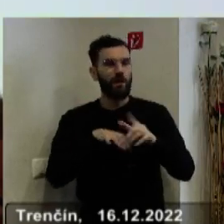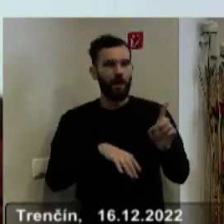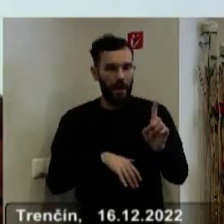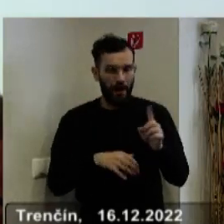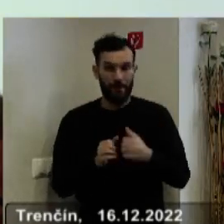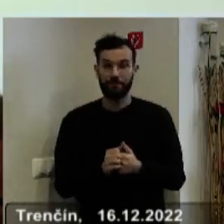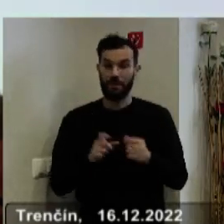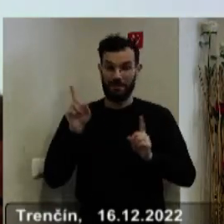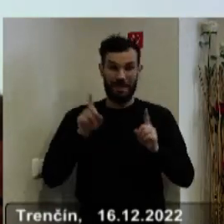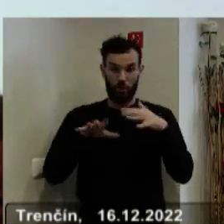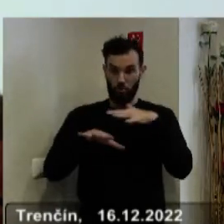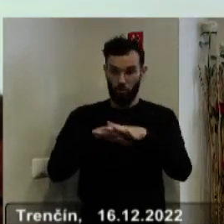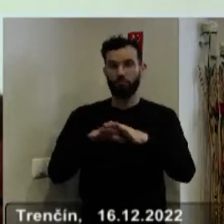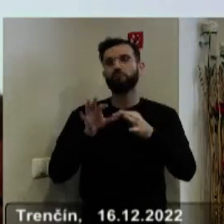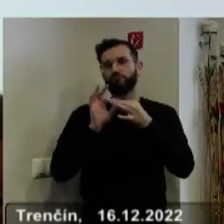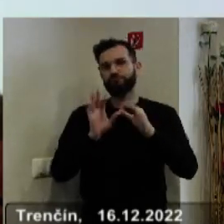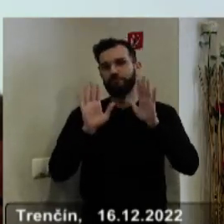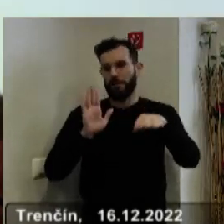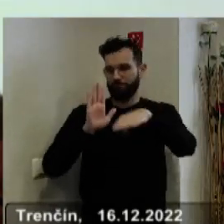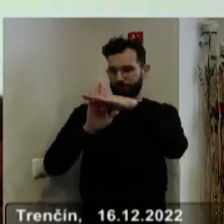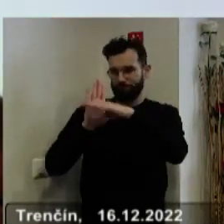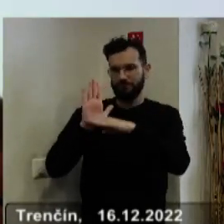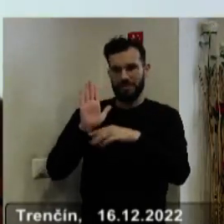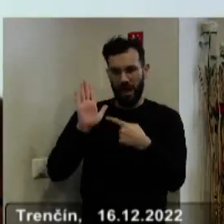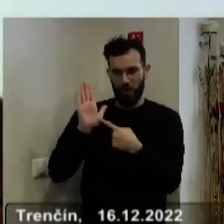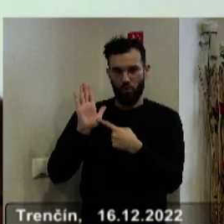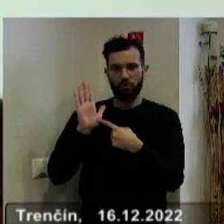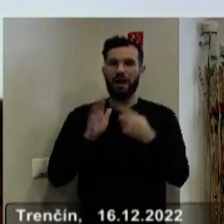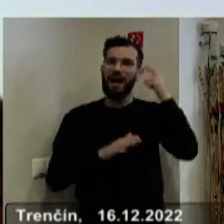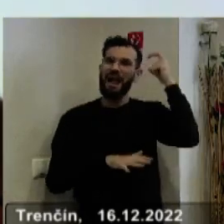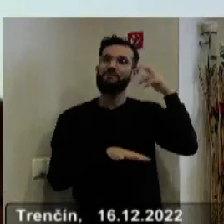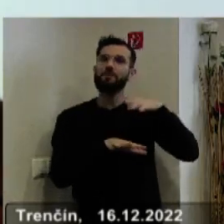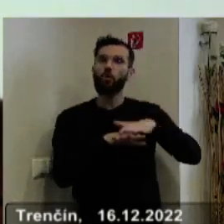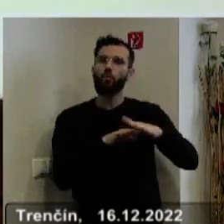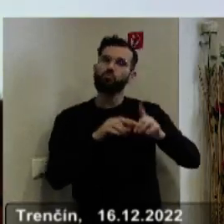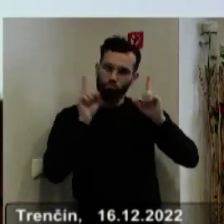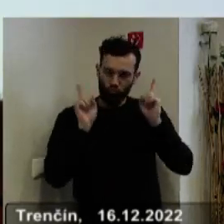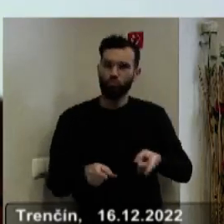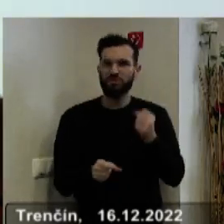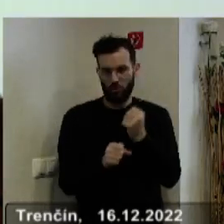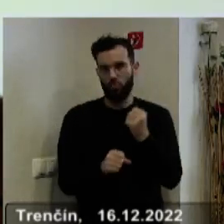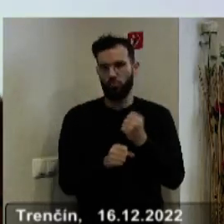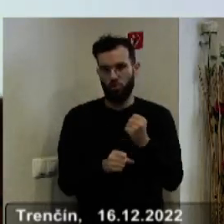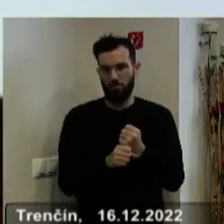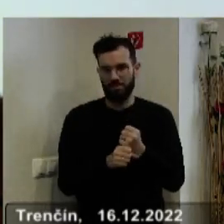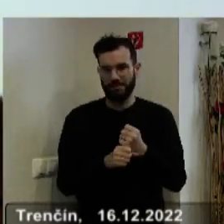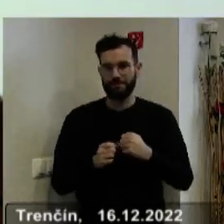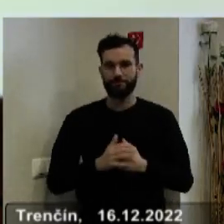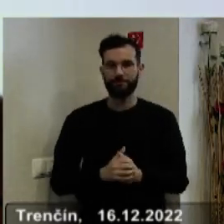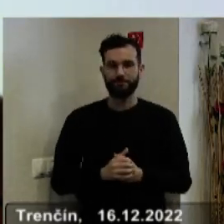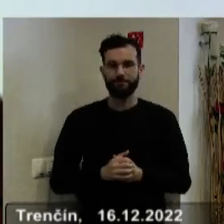kontroly, ktoré vyplývajú zo zákona hlavnému kontrolórovi a je povinný tieto kontroly vykonávať.